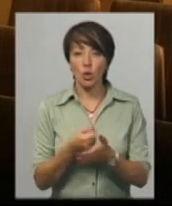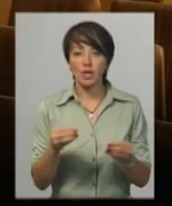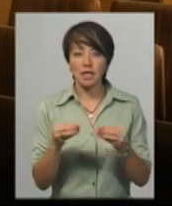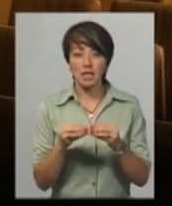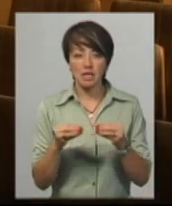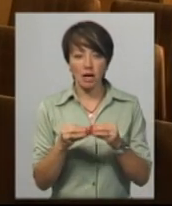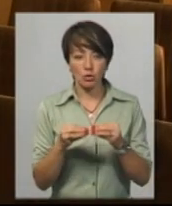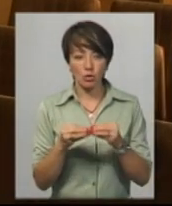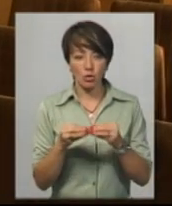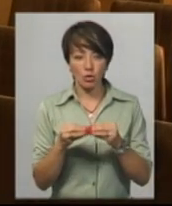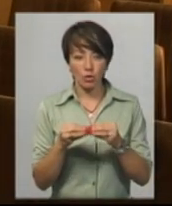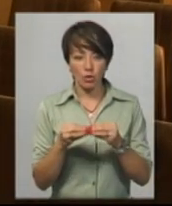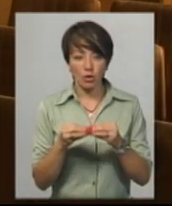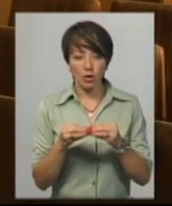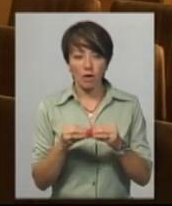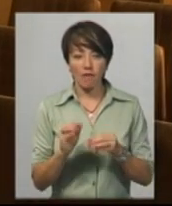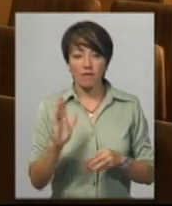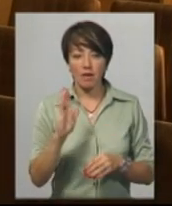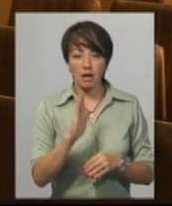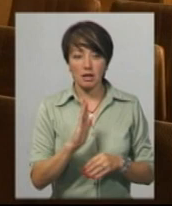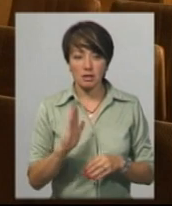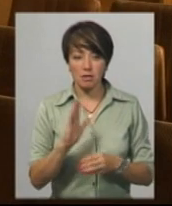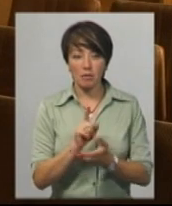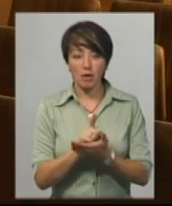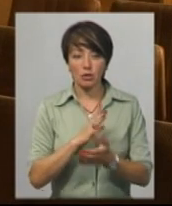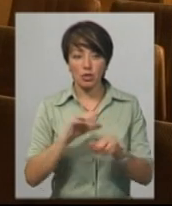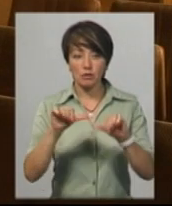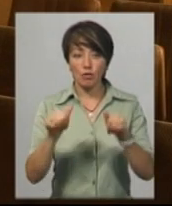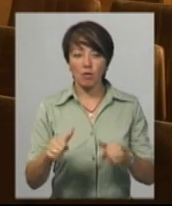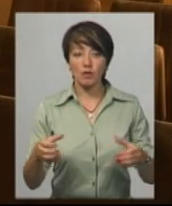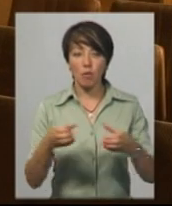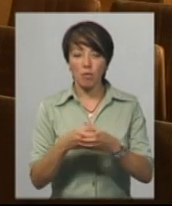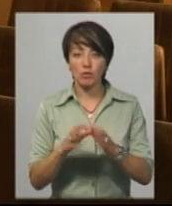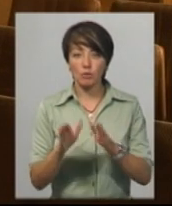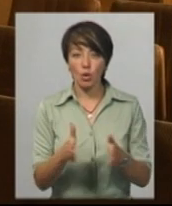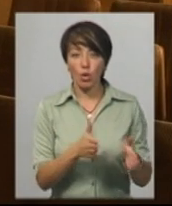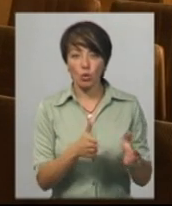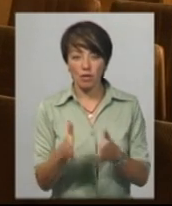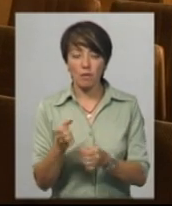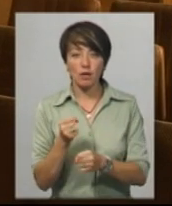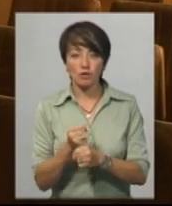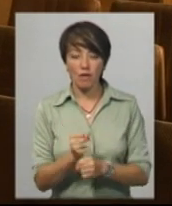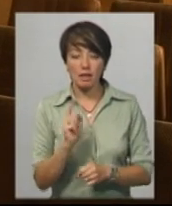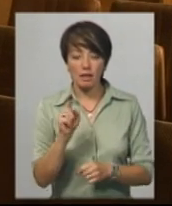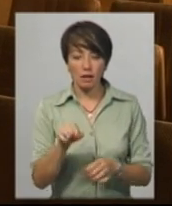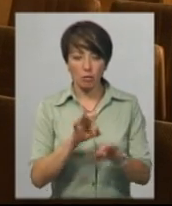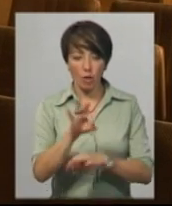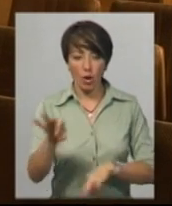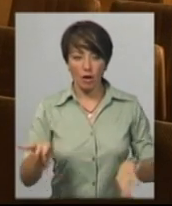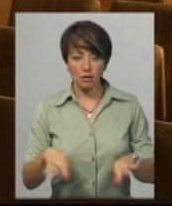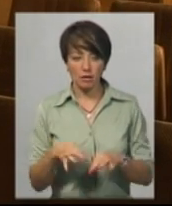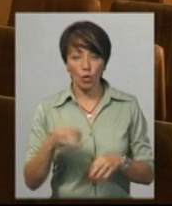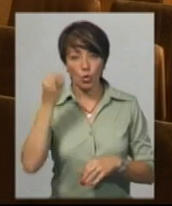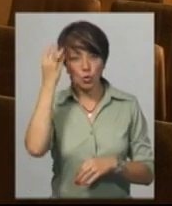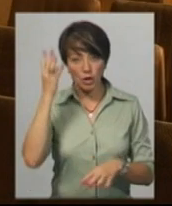вересня має бути спромована команда, яка буде готова працювати над проєктами, розробкою